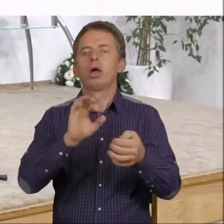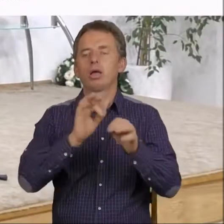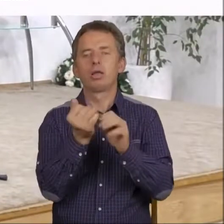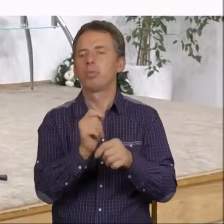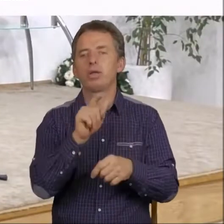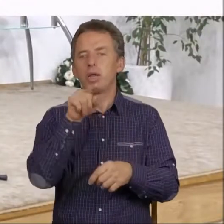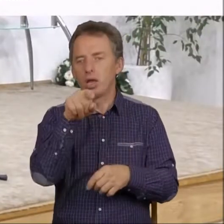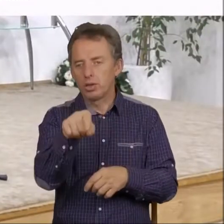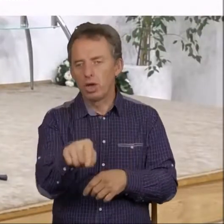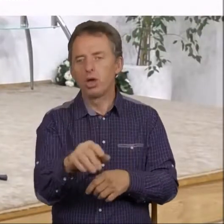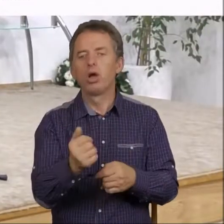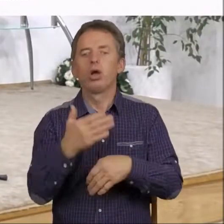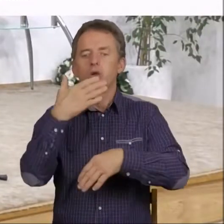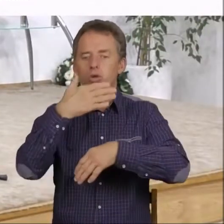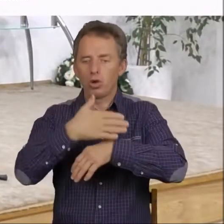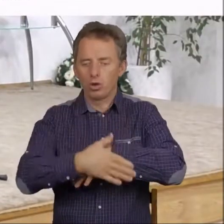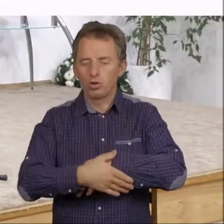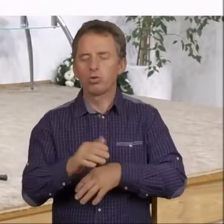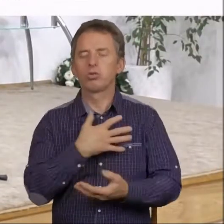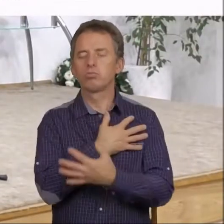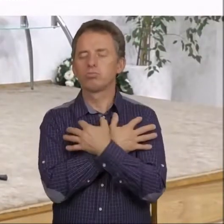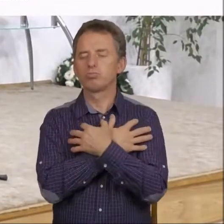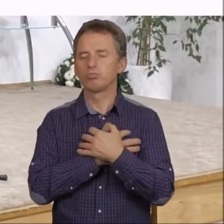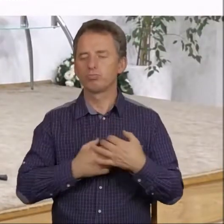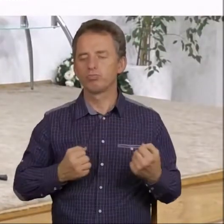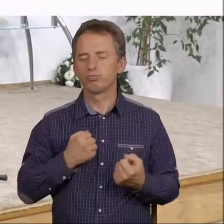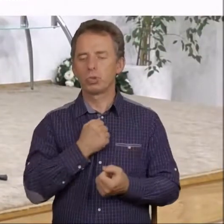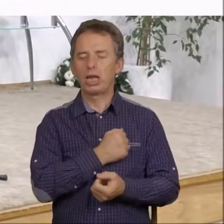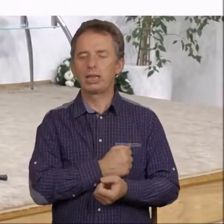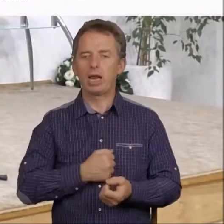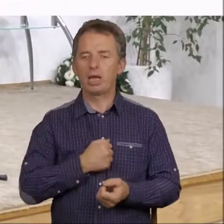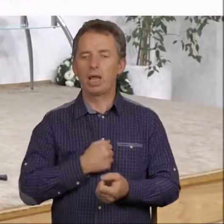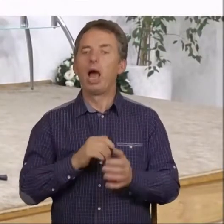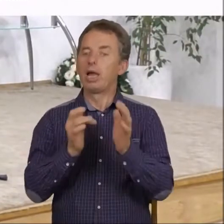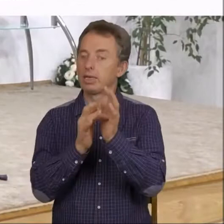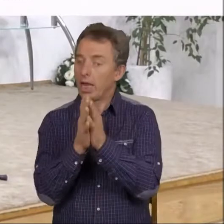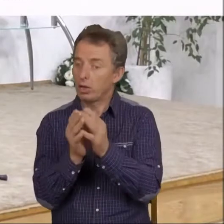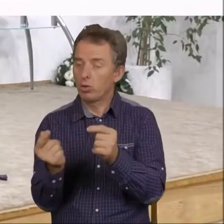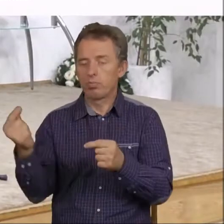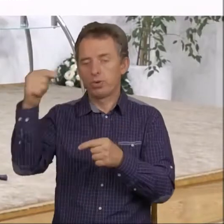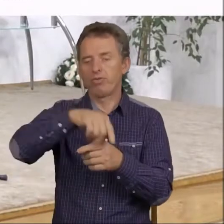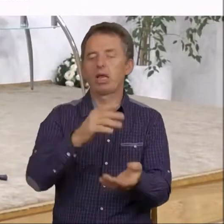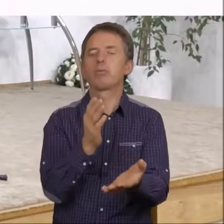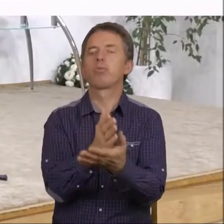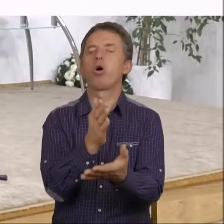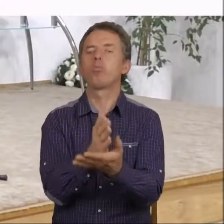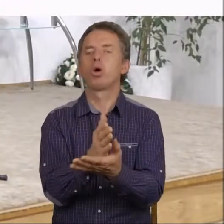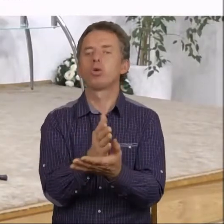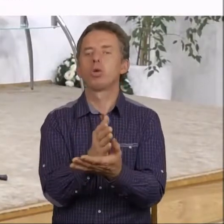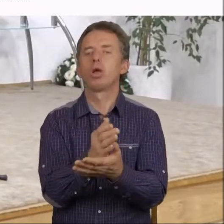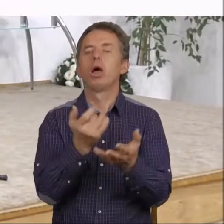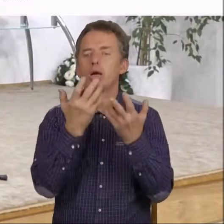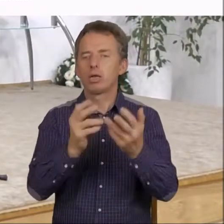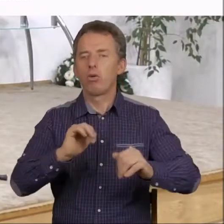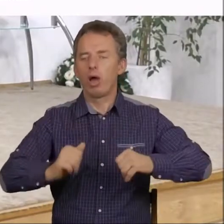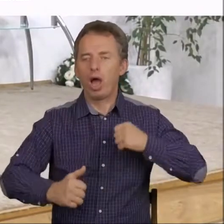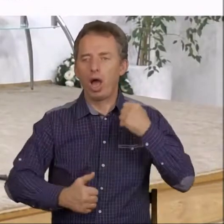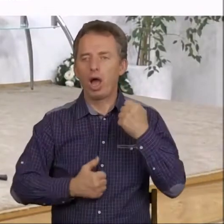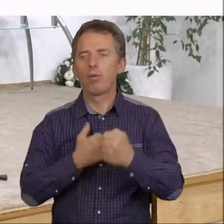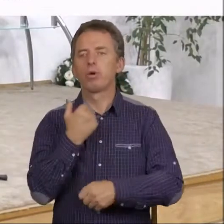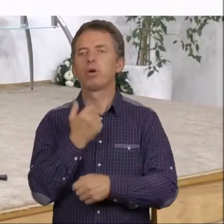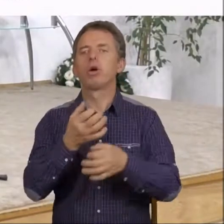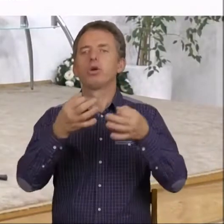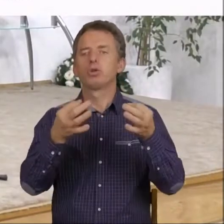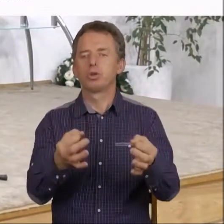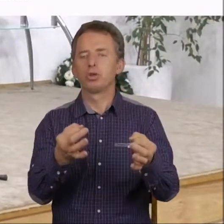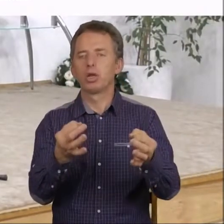skończyłoby się to dla nas tragicznie. Ale Jezus przybywa z ratunkiem. I chciałbym, żebyśmy się dzisiaj